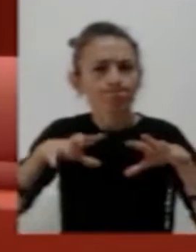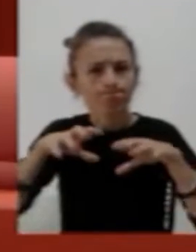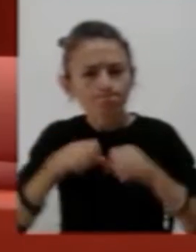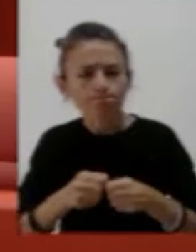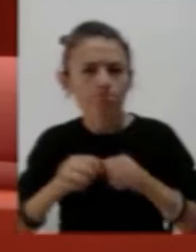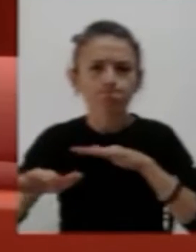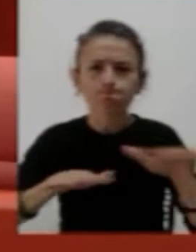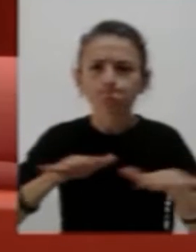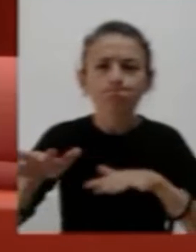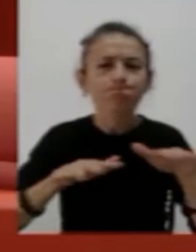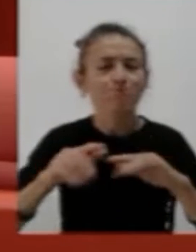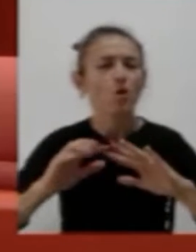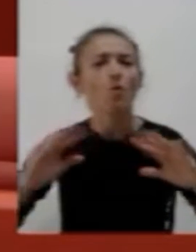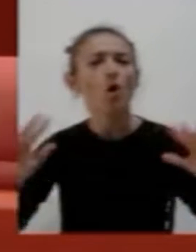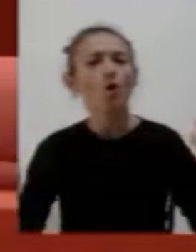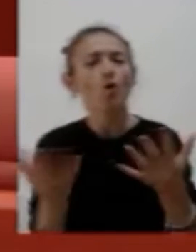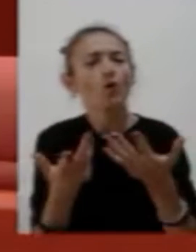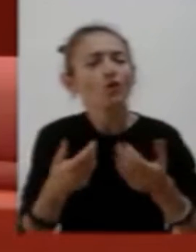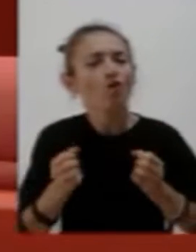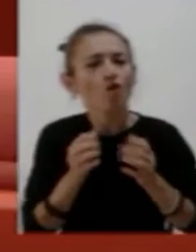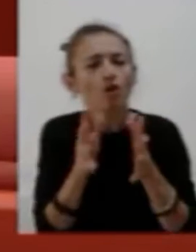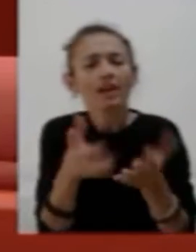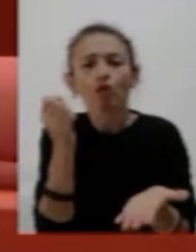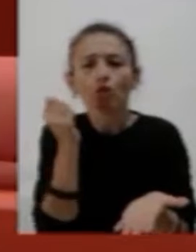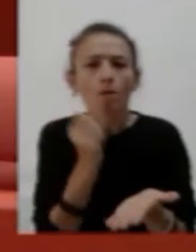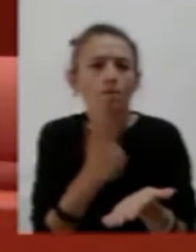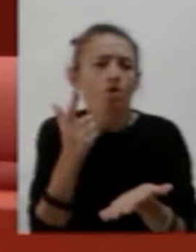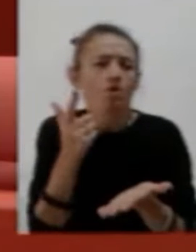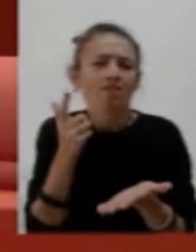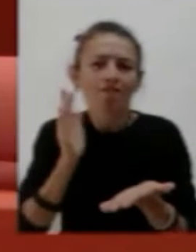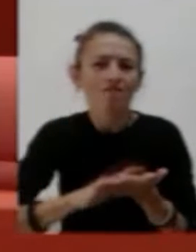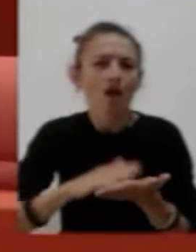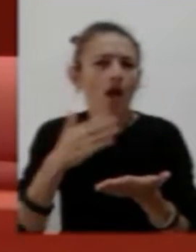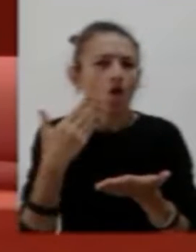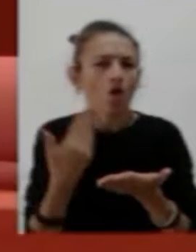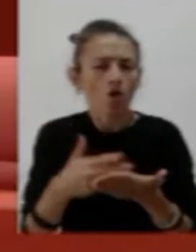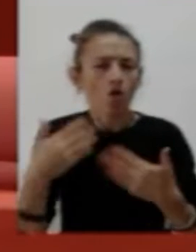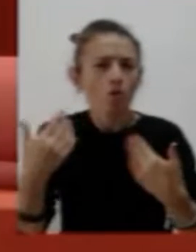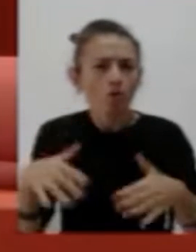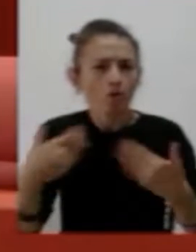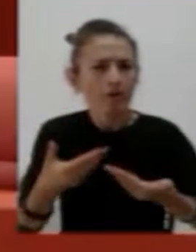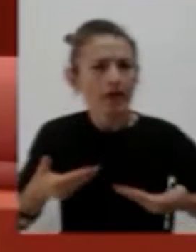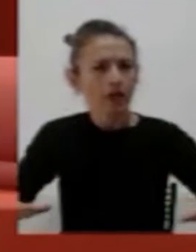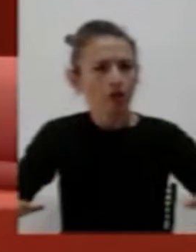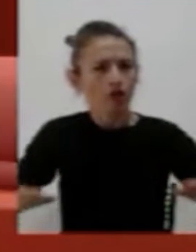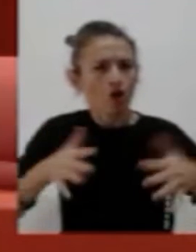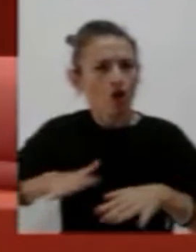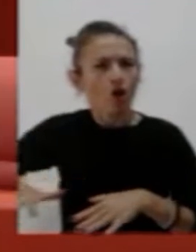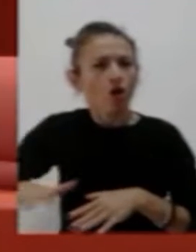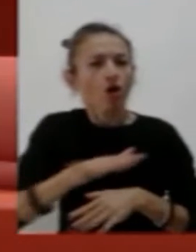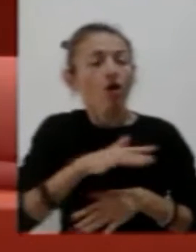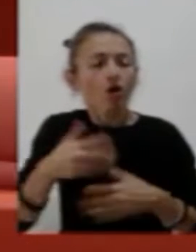risorsa preziosa per i nostri territori, in quanto favoriscono il benessere delle fasce di popolazione